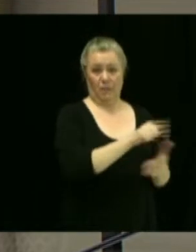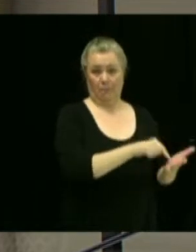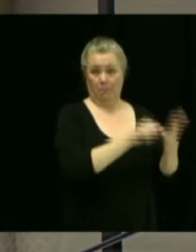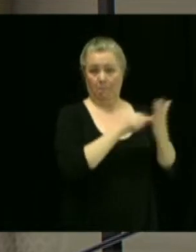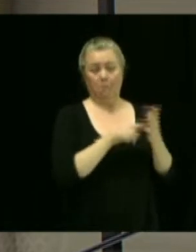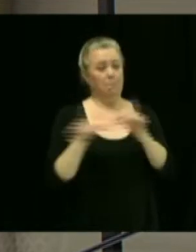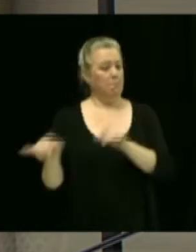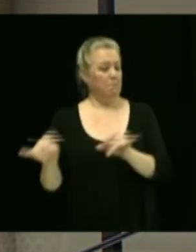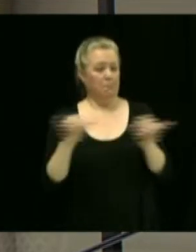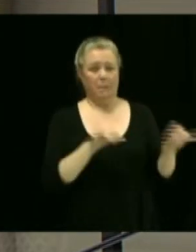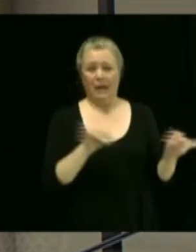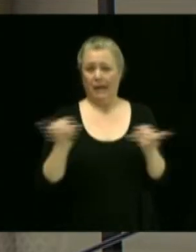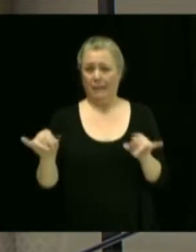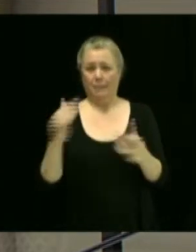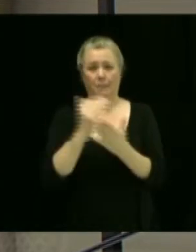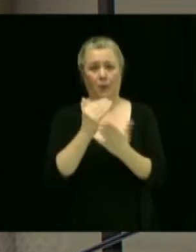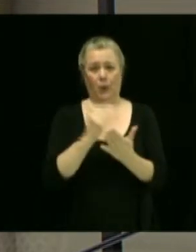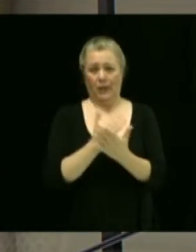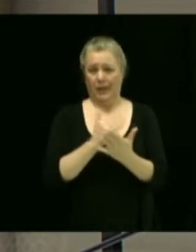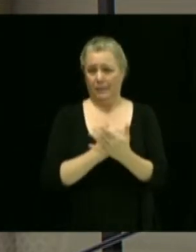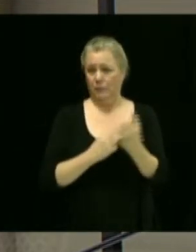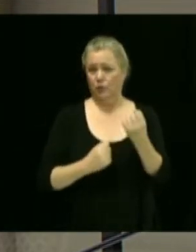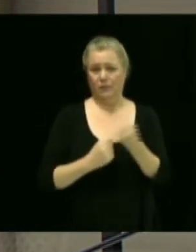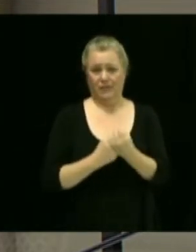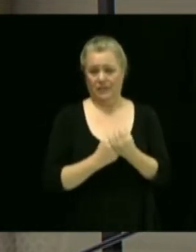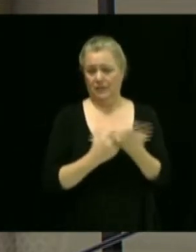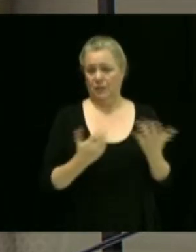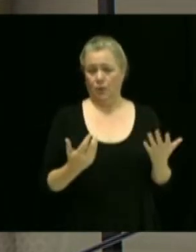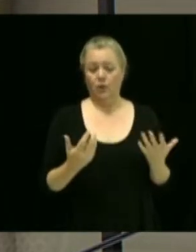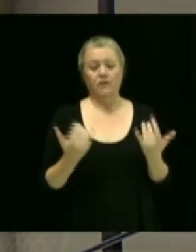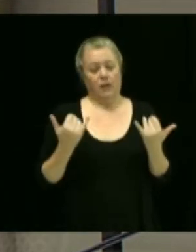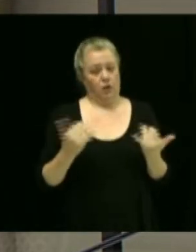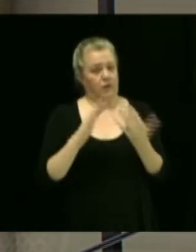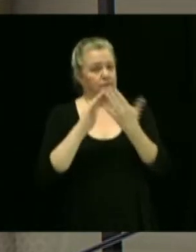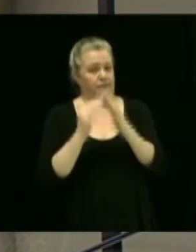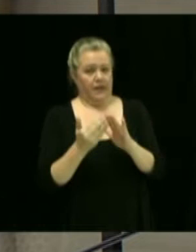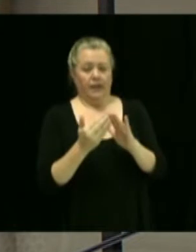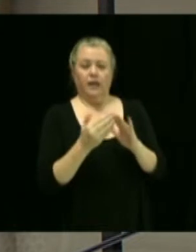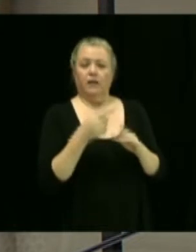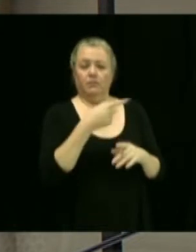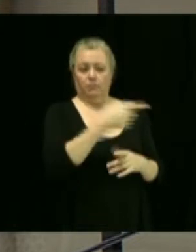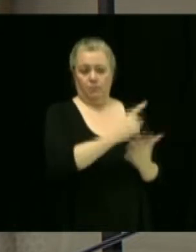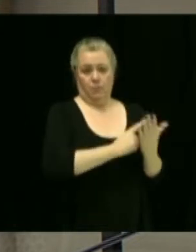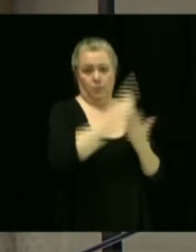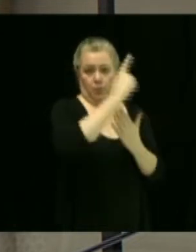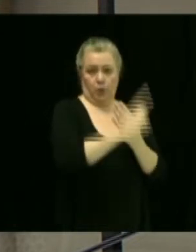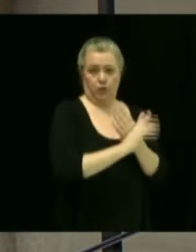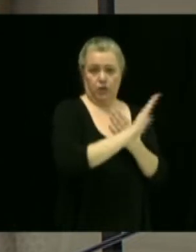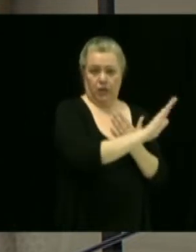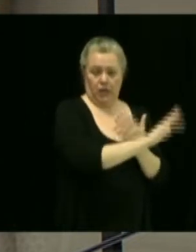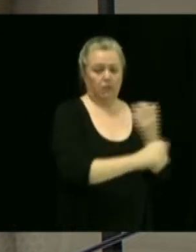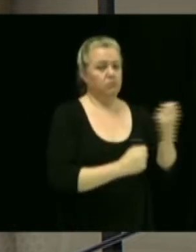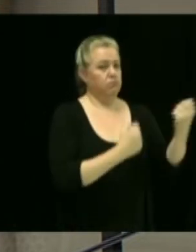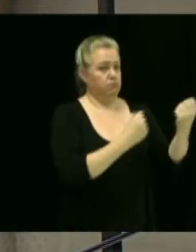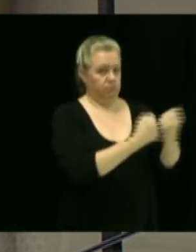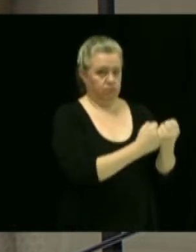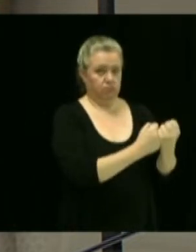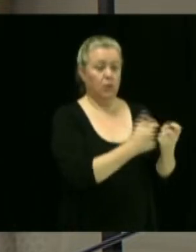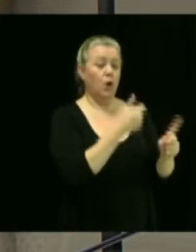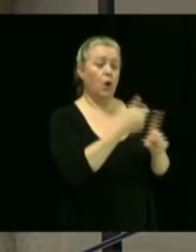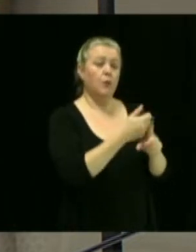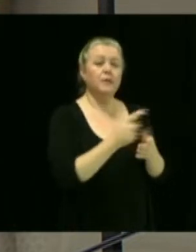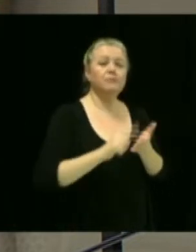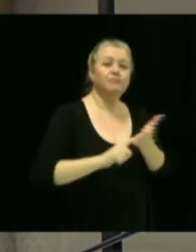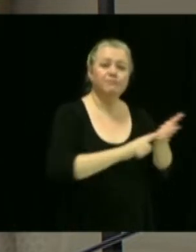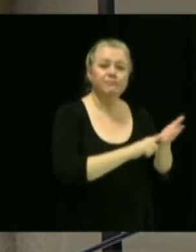même programme de subvention. Alors, dans ce cas-ci, la Ville également appuie le projet du Cégep de Victoréville concernant la mise à niveau de son pavillon d